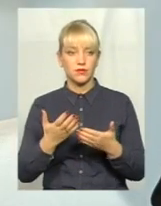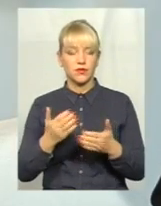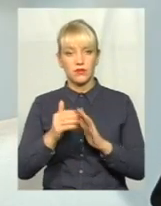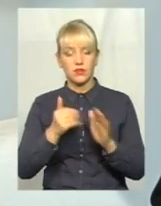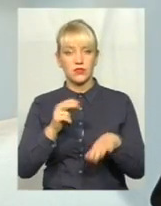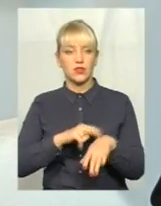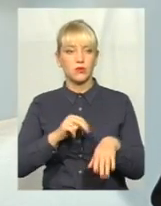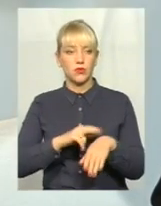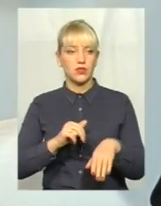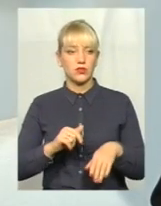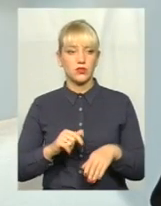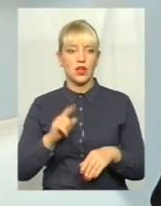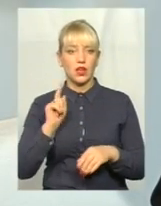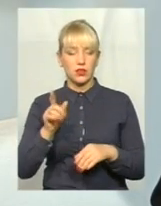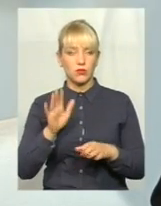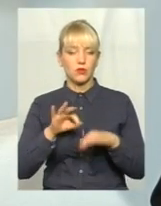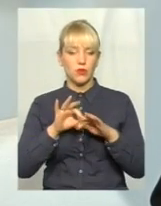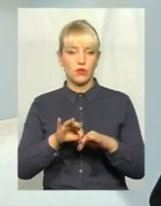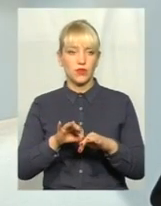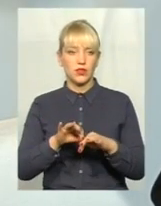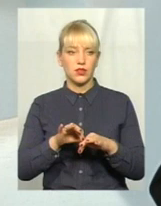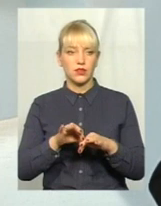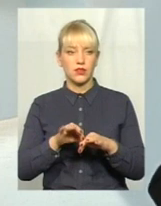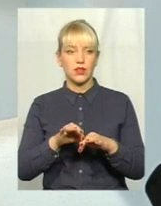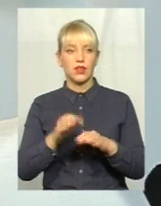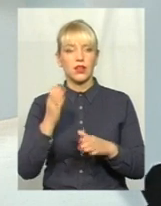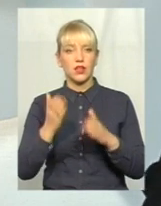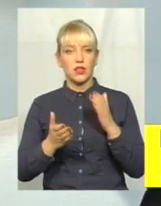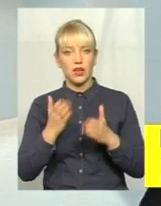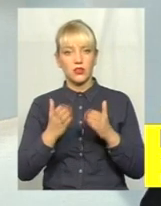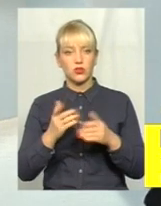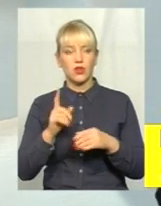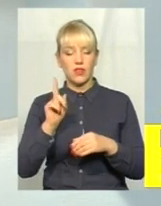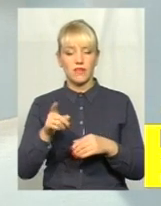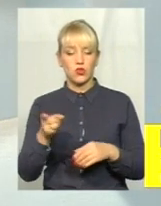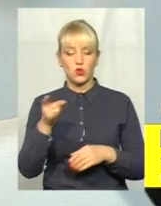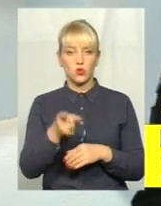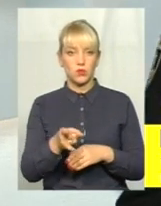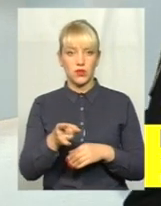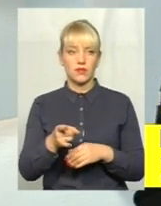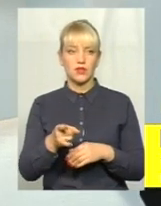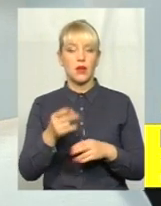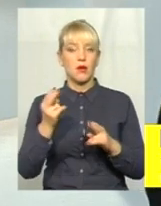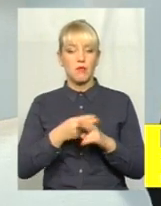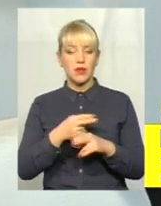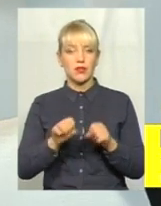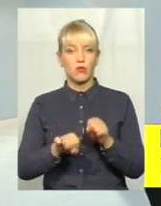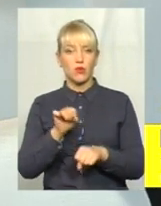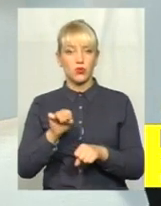Визивати поліцію. І там буде проведена профілактична… Якщо він навіть зупинився без порушення, але